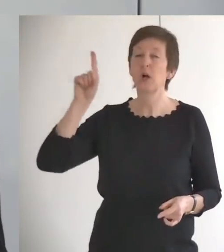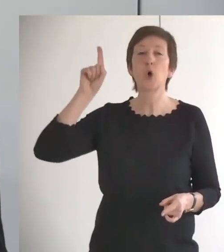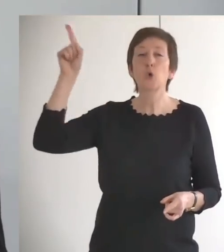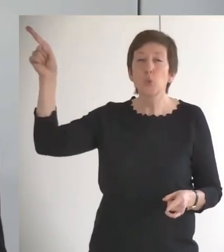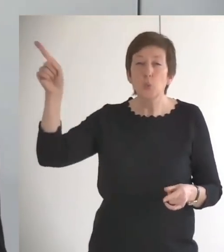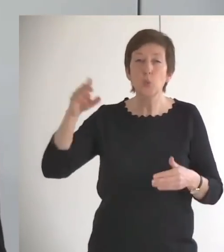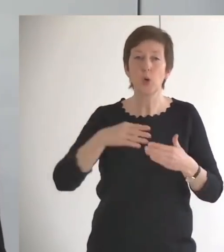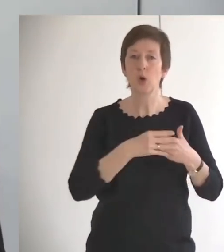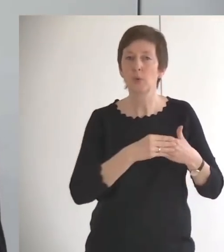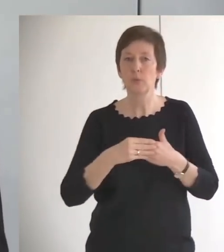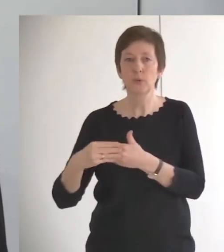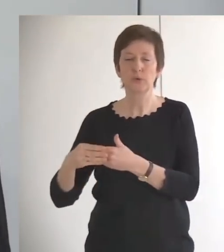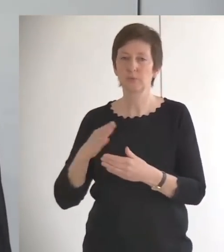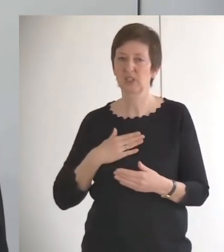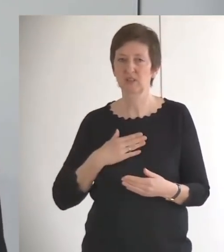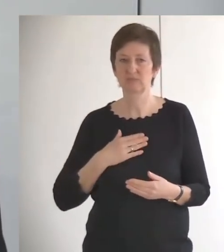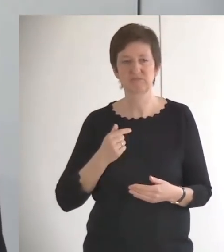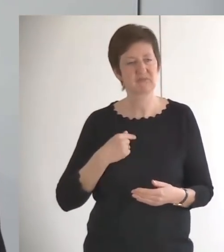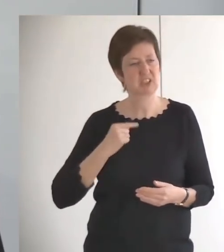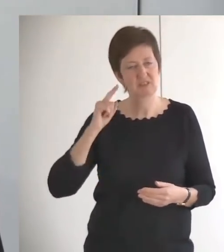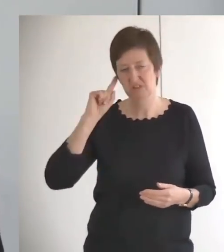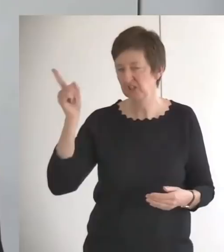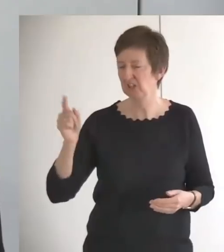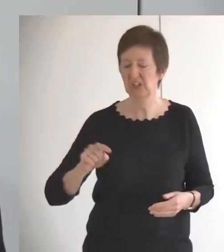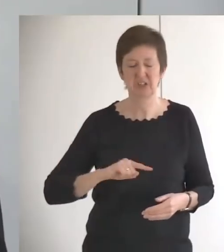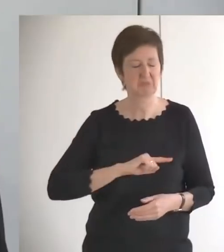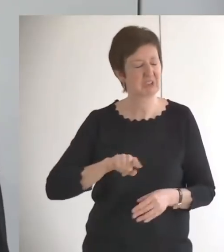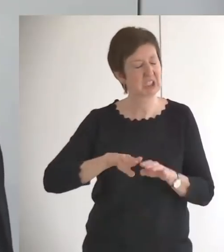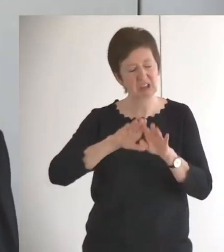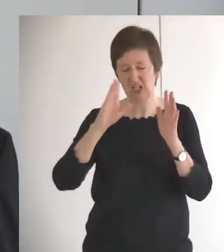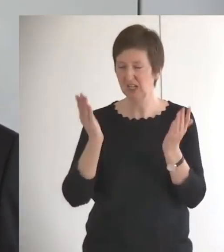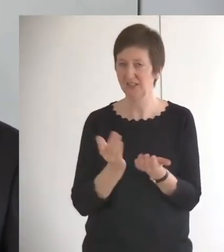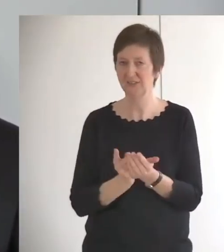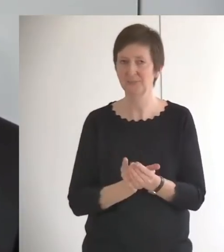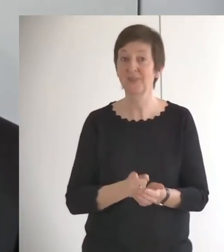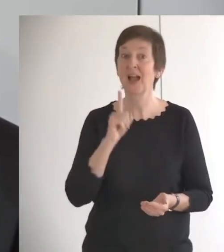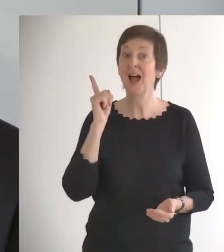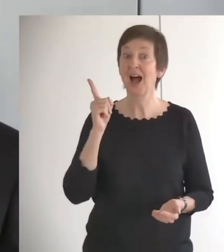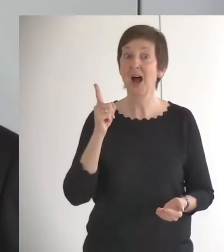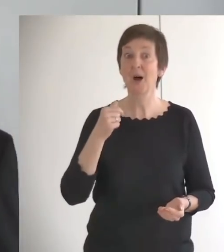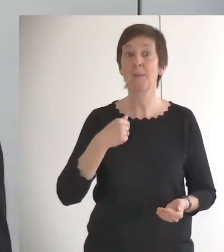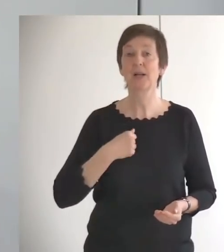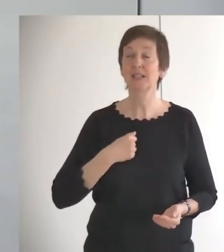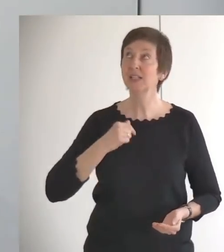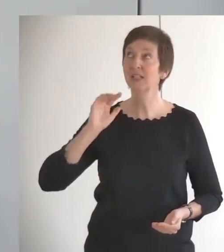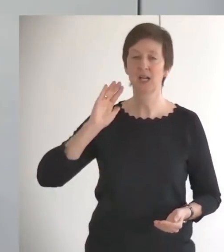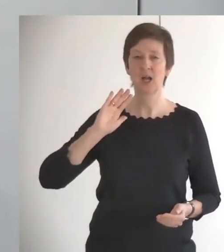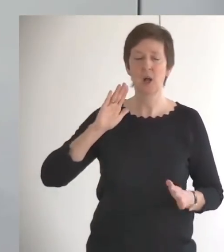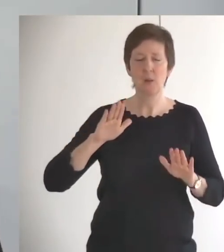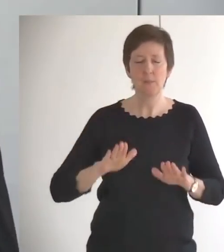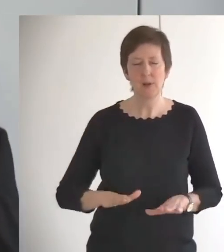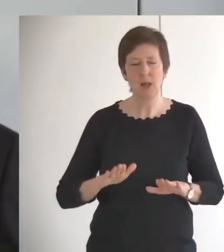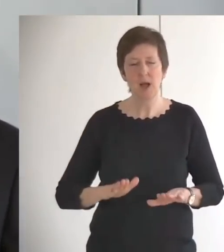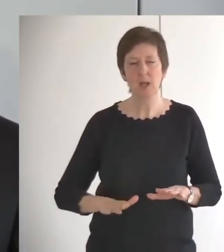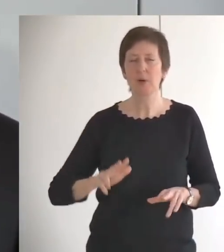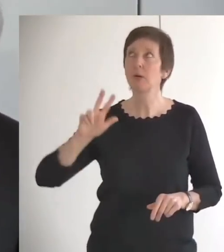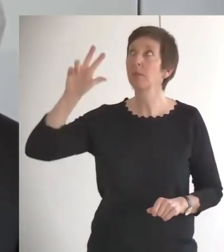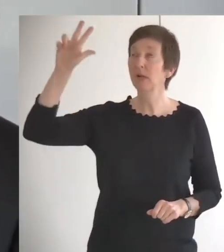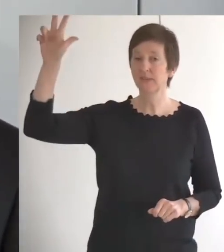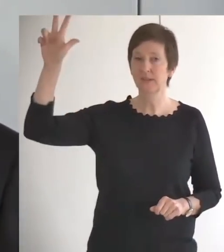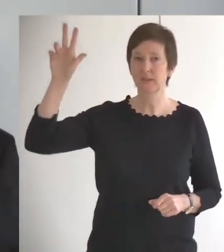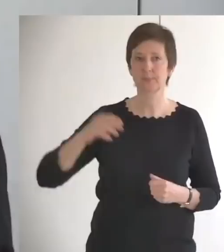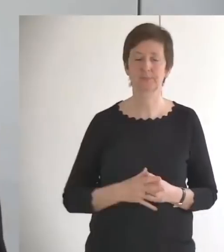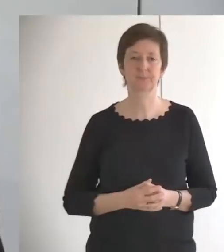vielleicht auch nicht alles, aber ich bleibe bei dir. Das ist der entscheidende Punkt. Und dann heißt es noch, zwei